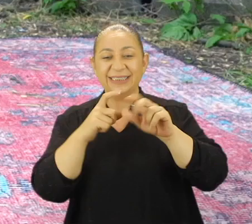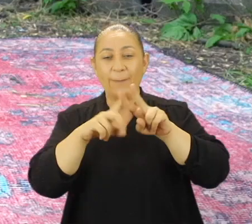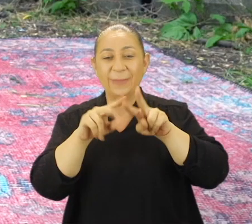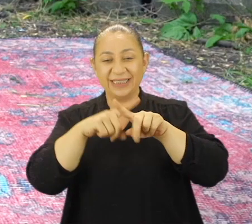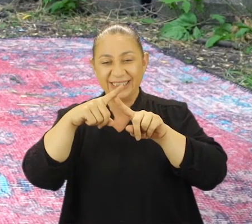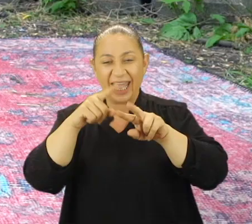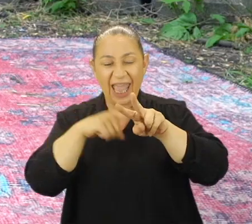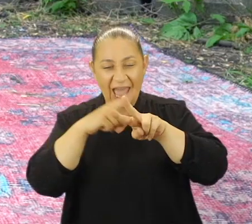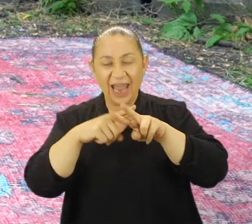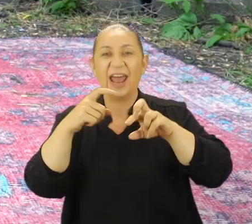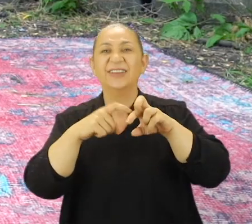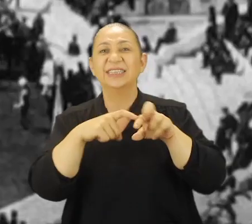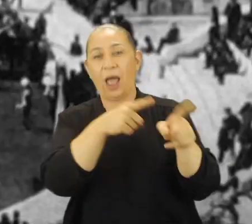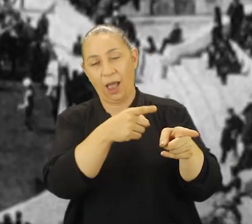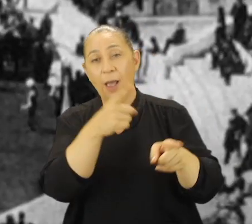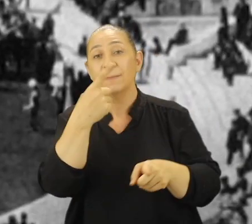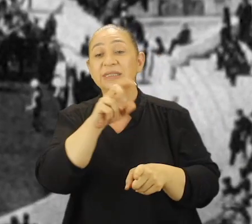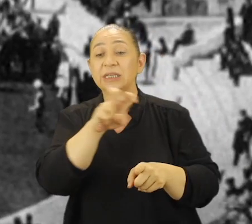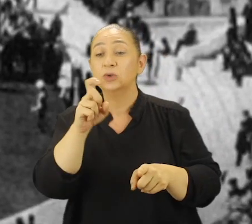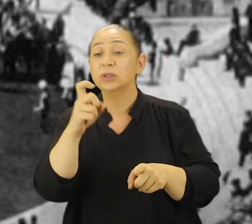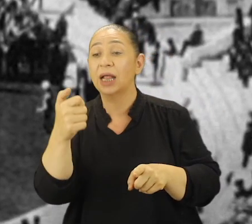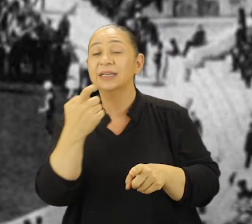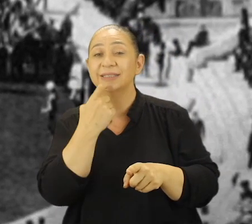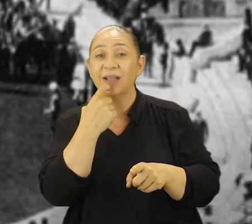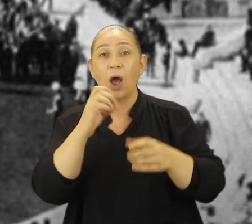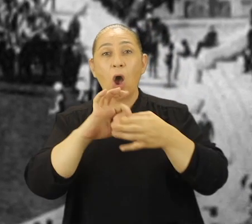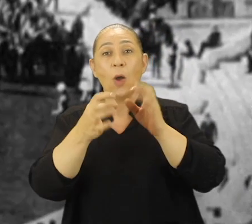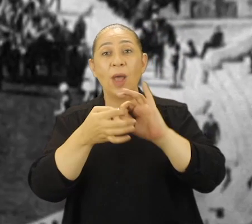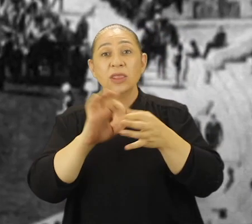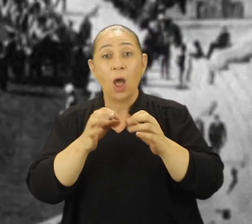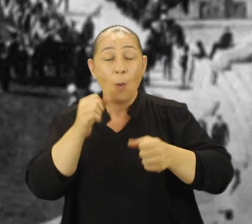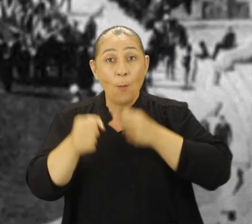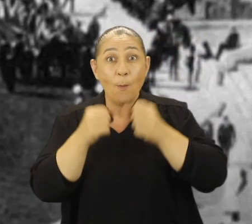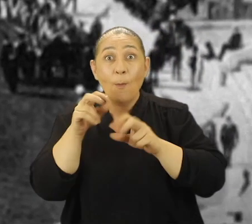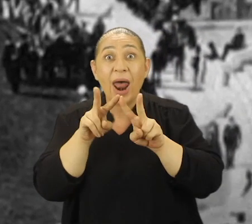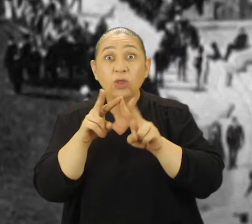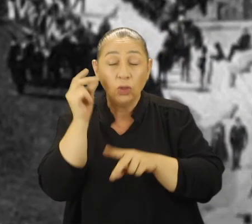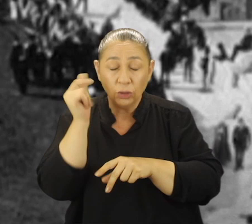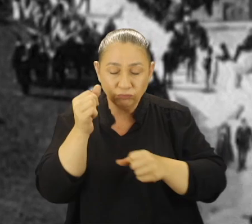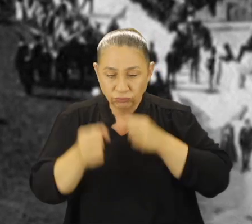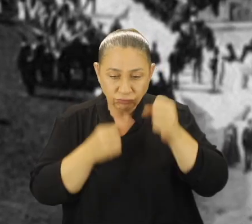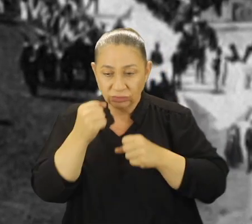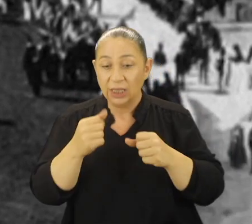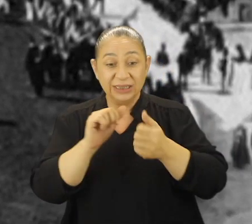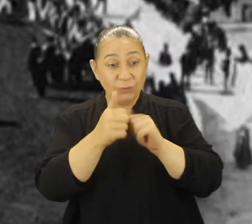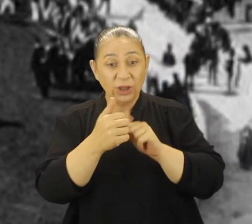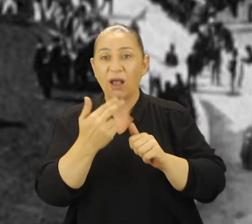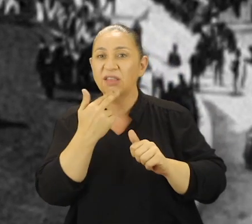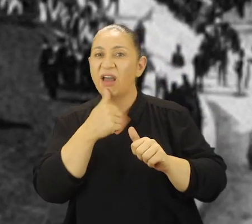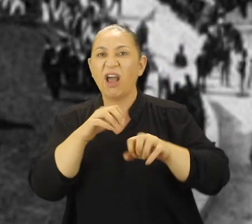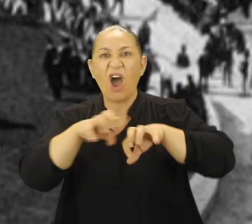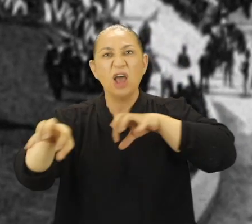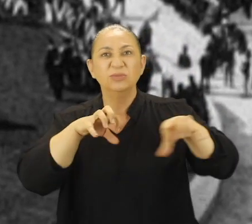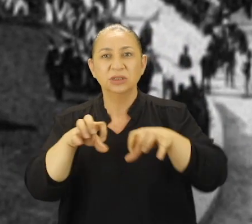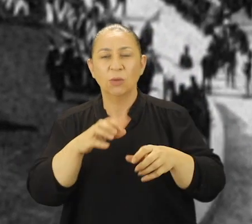Stamatia Reviti olmuş ve 1896 yılında olimpiyatlarda maraton koşarak sporda cinsiyet